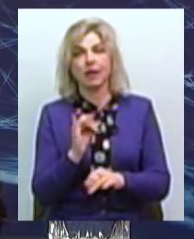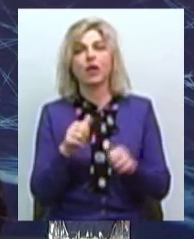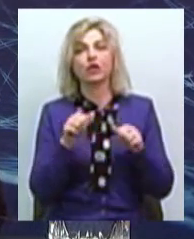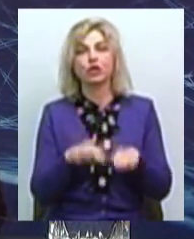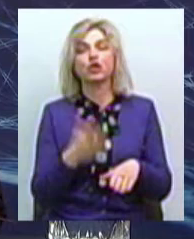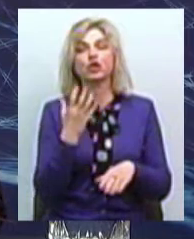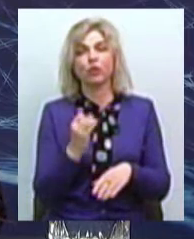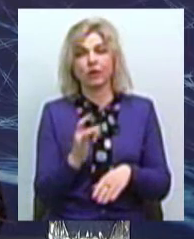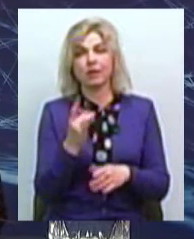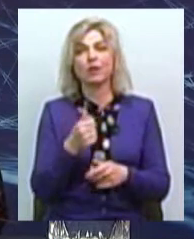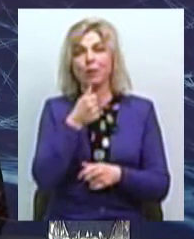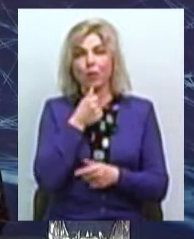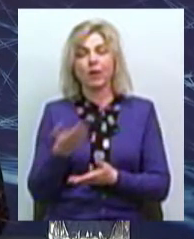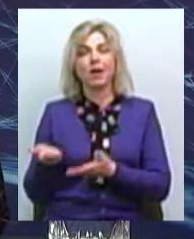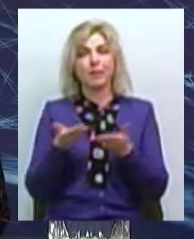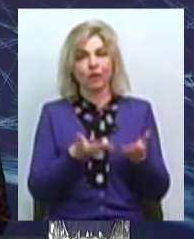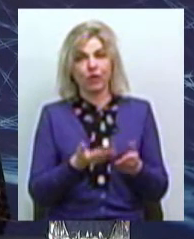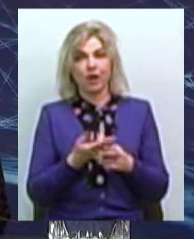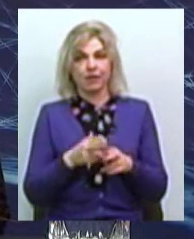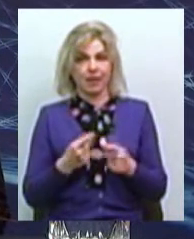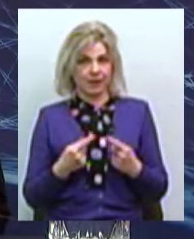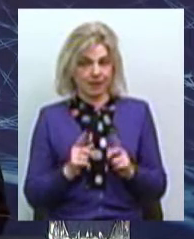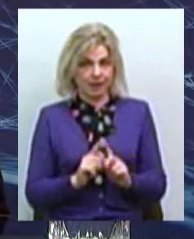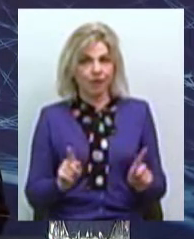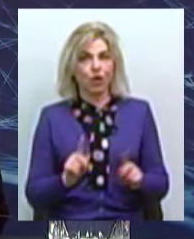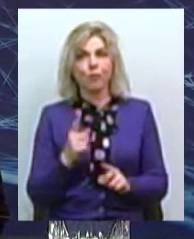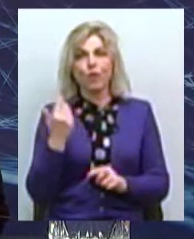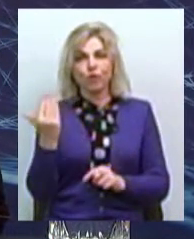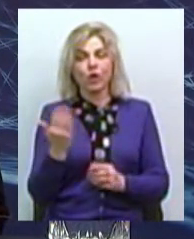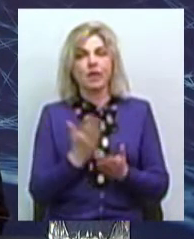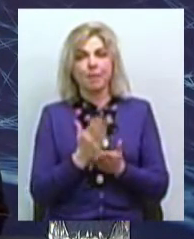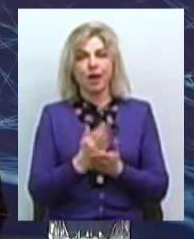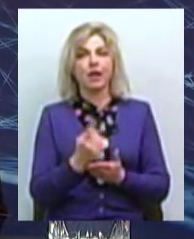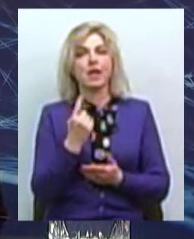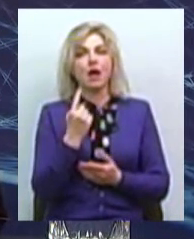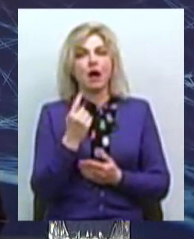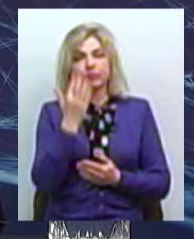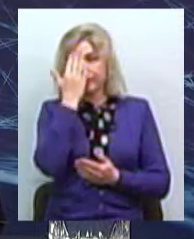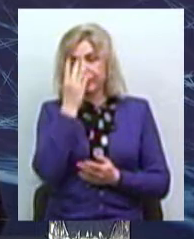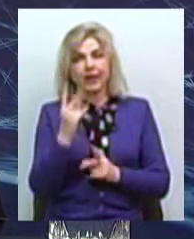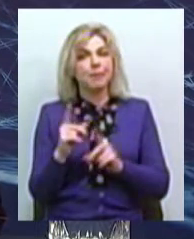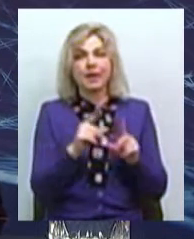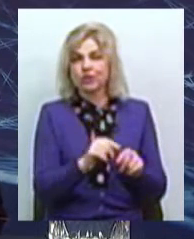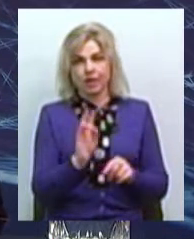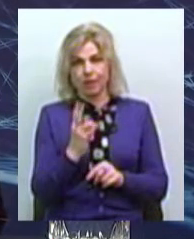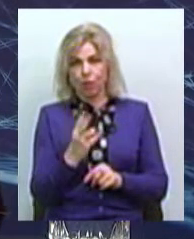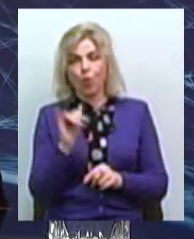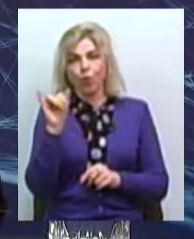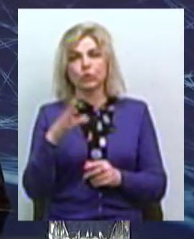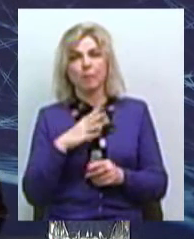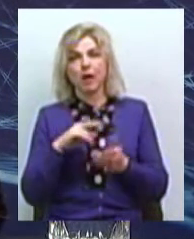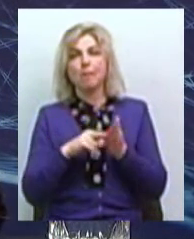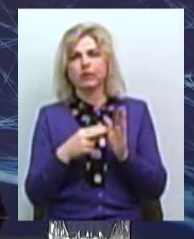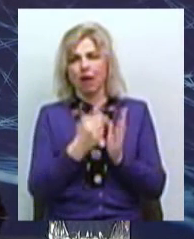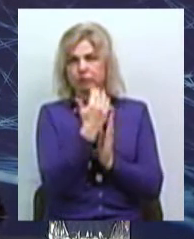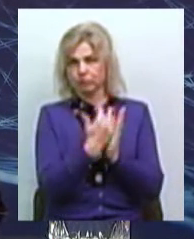спробувати їх запросити. Це було диво, тому що, насправді, вони вже мали цього року не їхати до Миколаєва, в них вже було розплановано. Але так